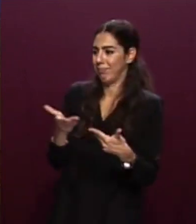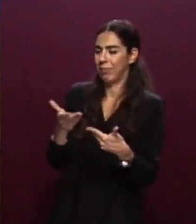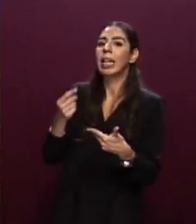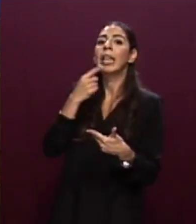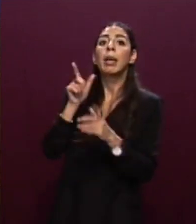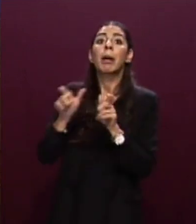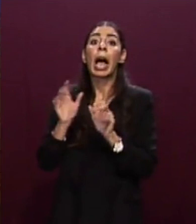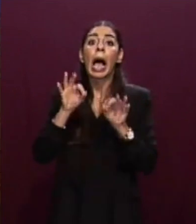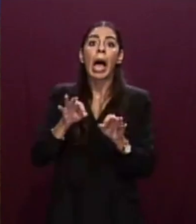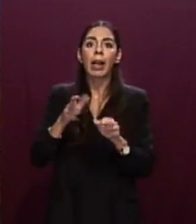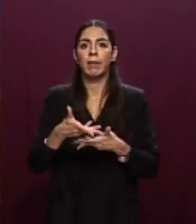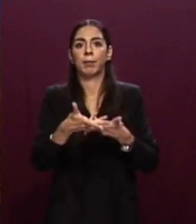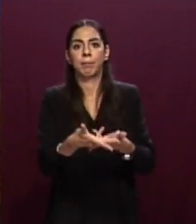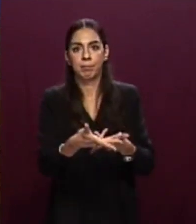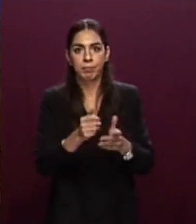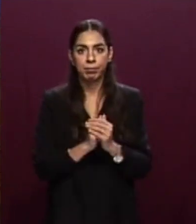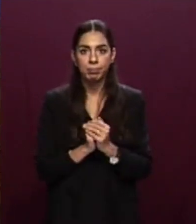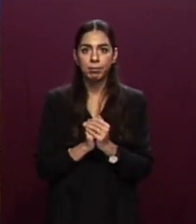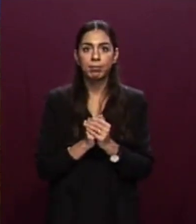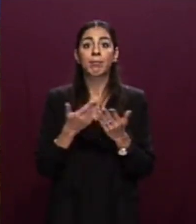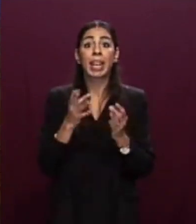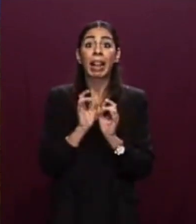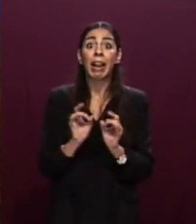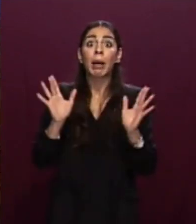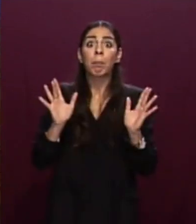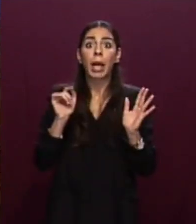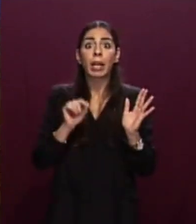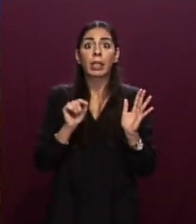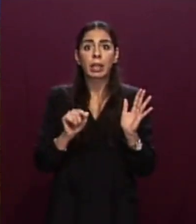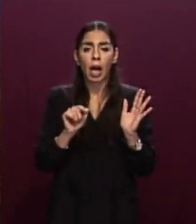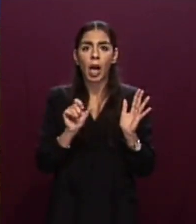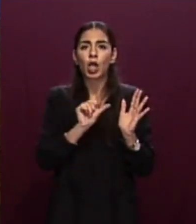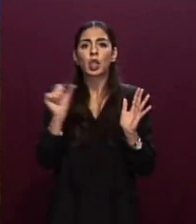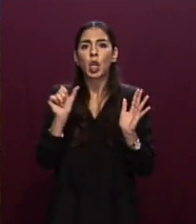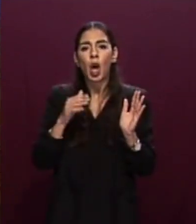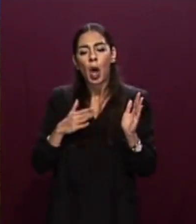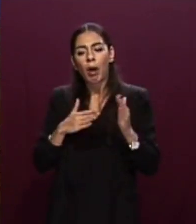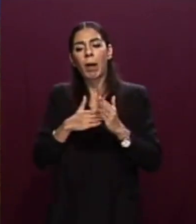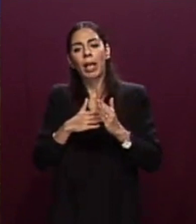e la sua declinazione non può infatti fermarsi alle soglie dei centri di accoglienza.